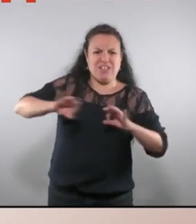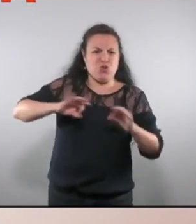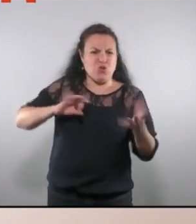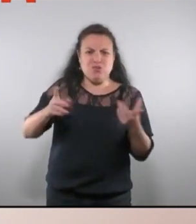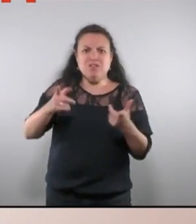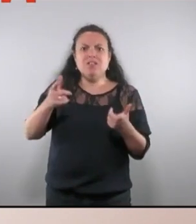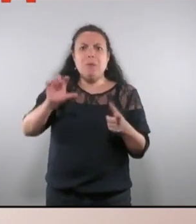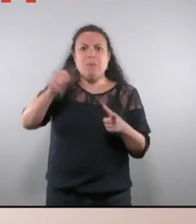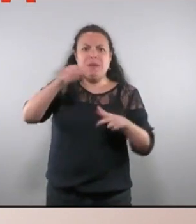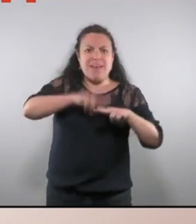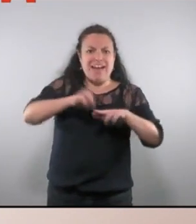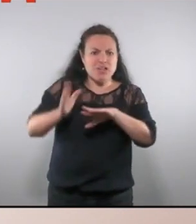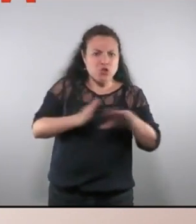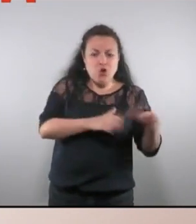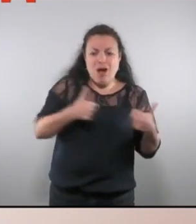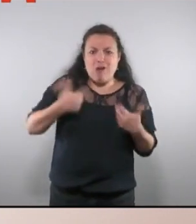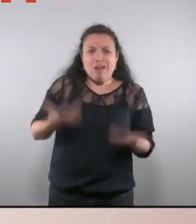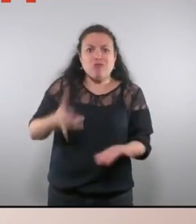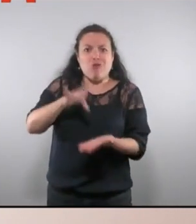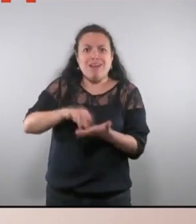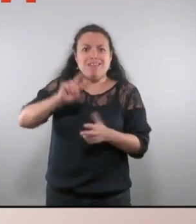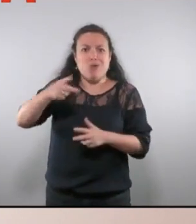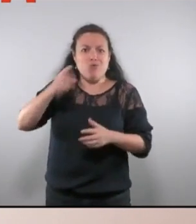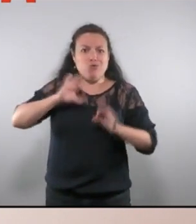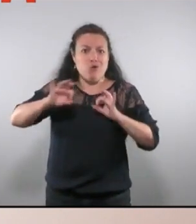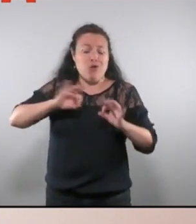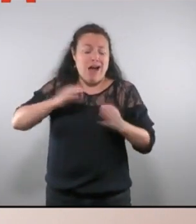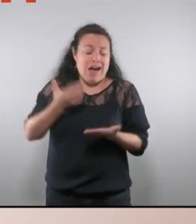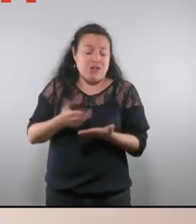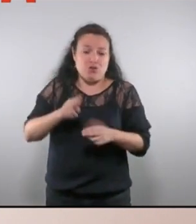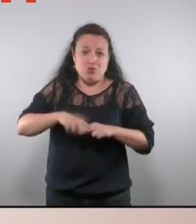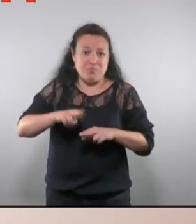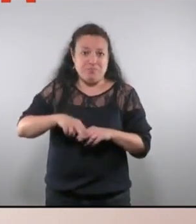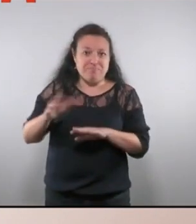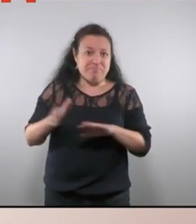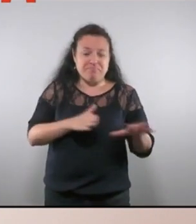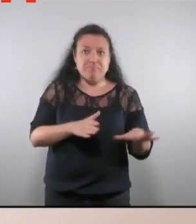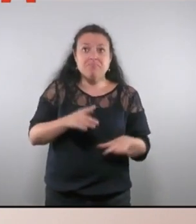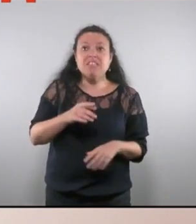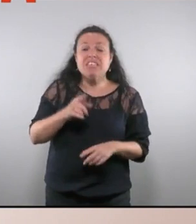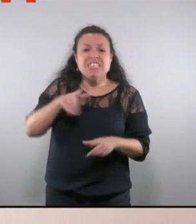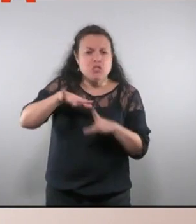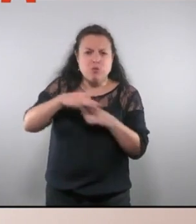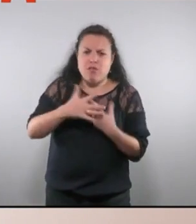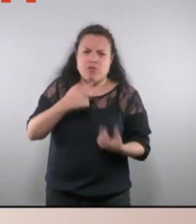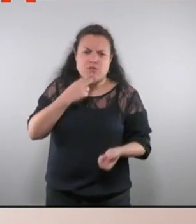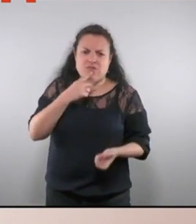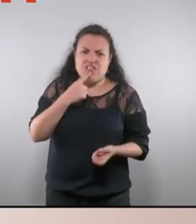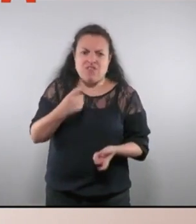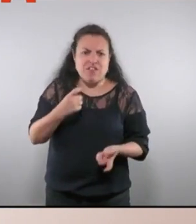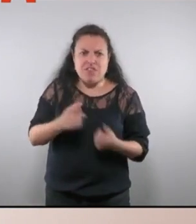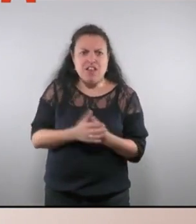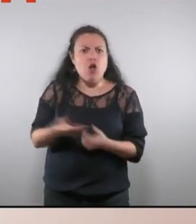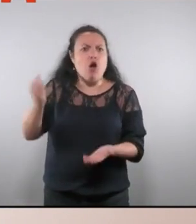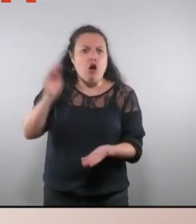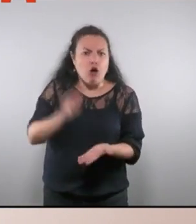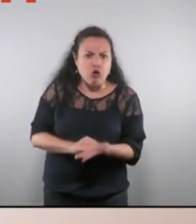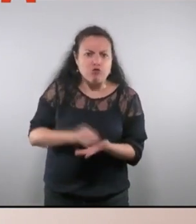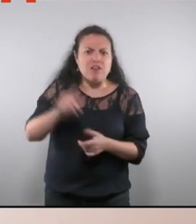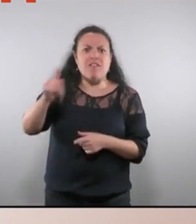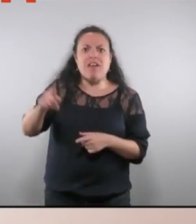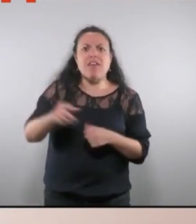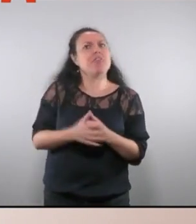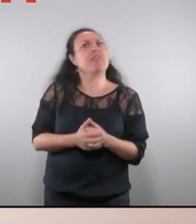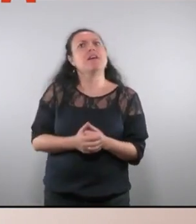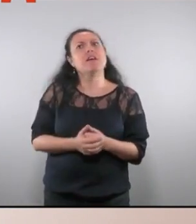Per nosaltres, especialment tràgic, especialment cru, ja de nou llançant qualsevol tipus de